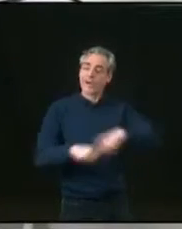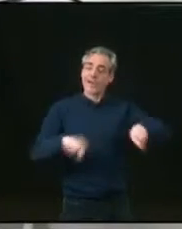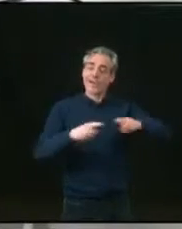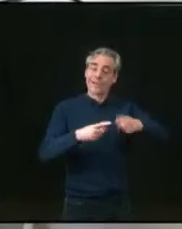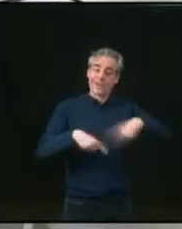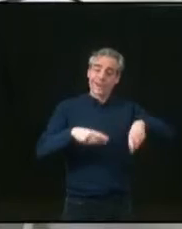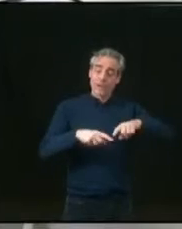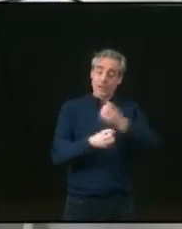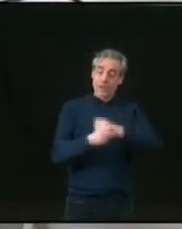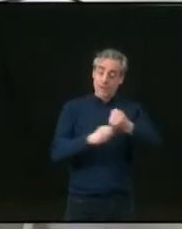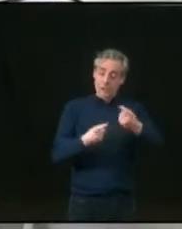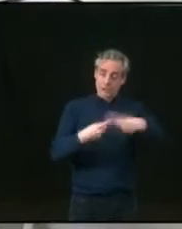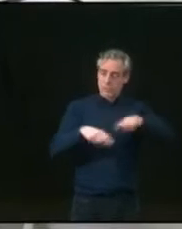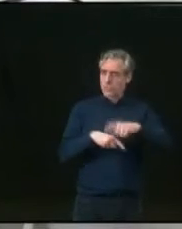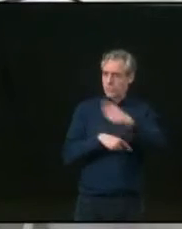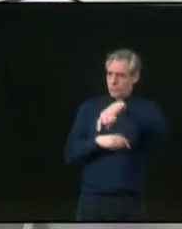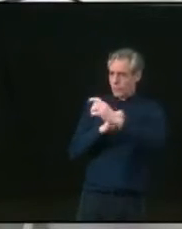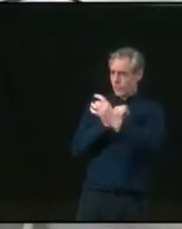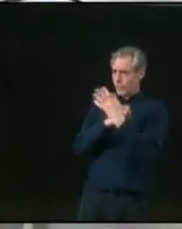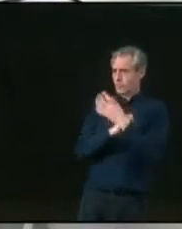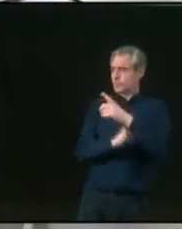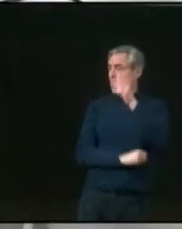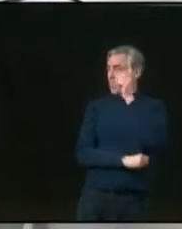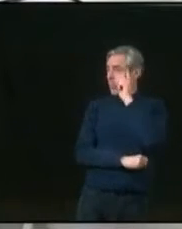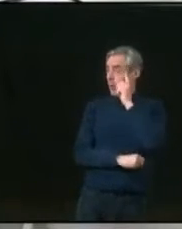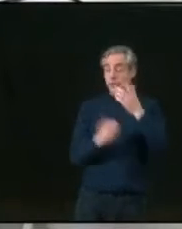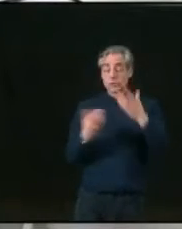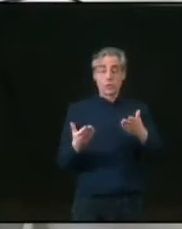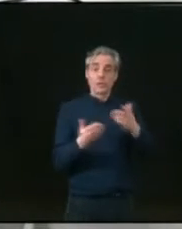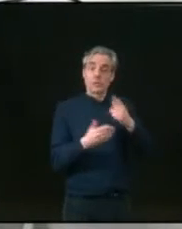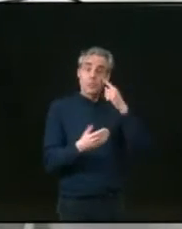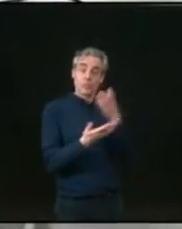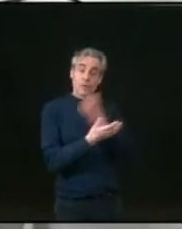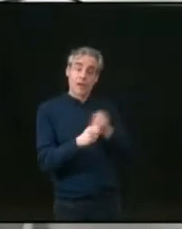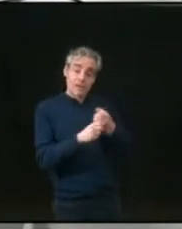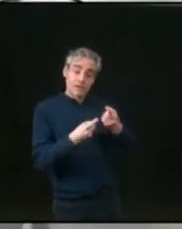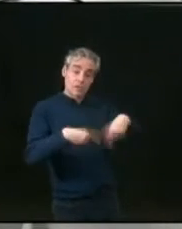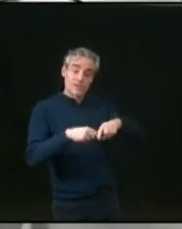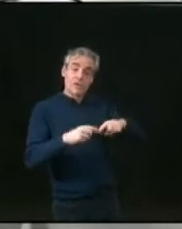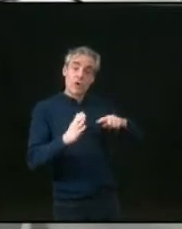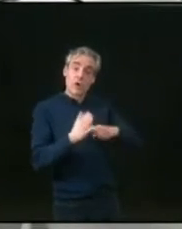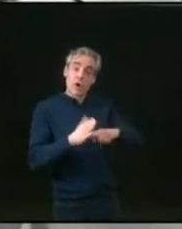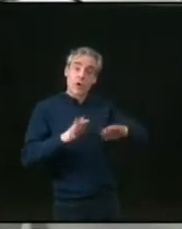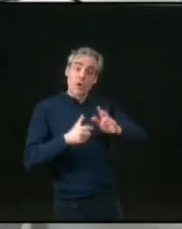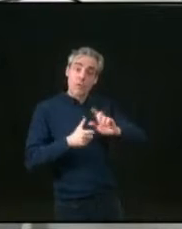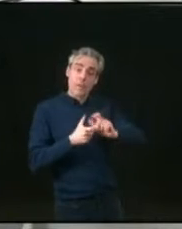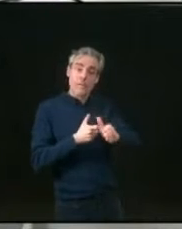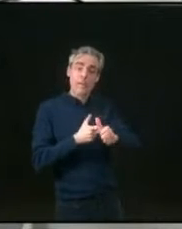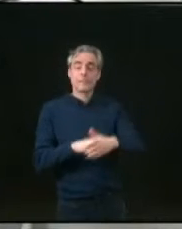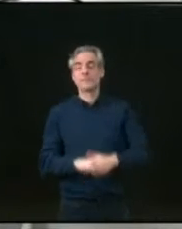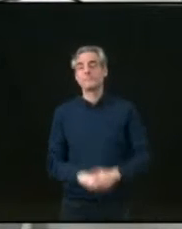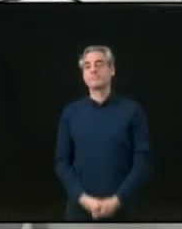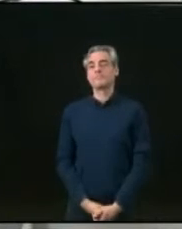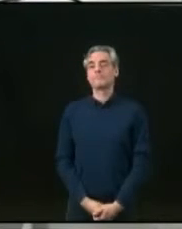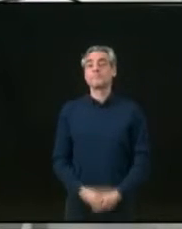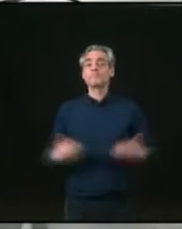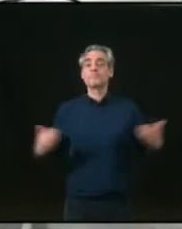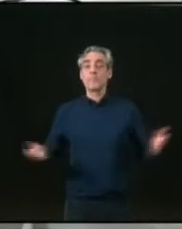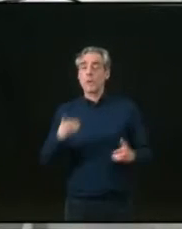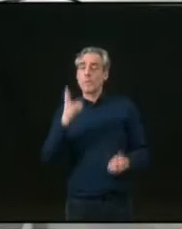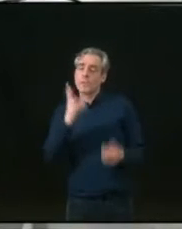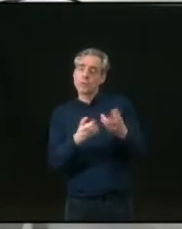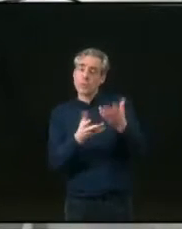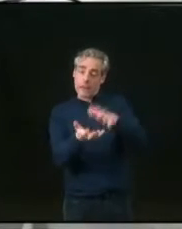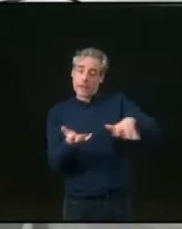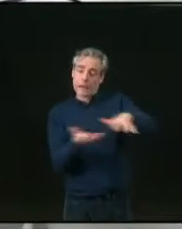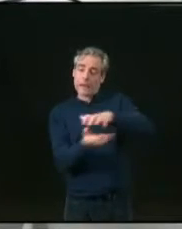Cela nous a été refusé. Que proposez-vous aujourd'hui pour mettre en place cette commission ? Quand et comment sera-t-elle créée ? S'il y a une chose